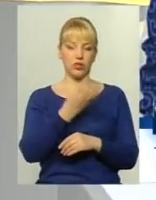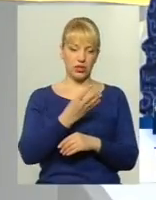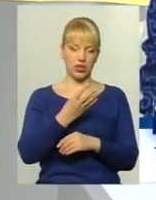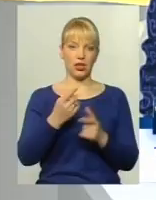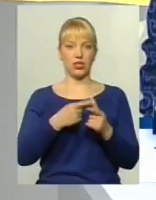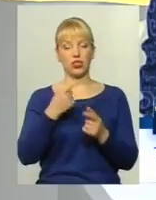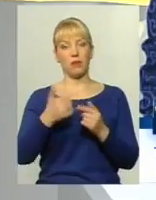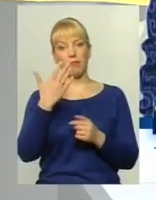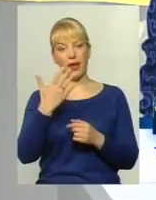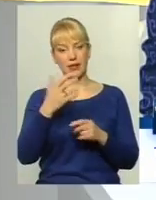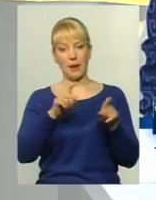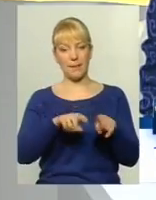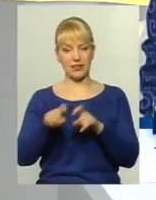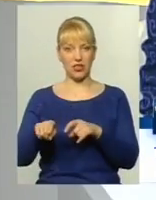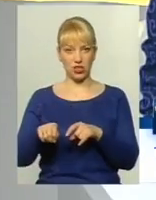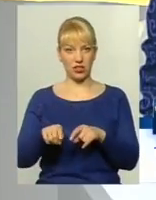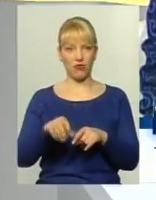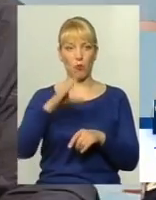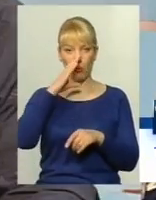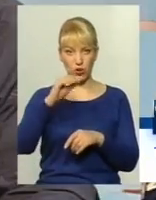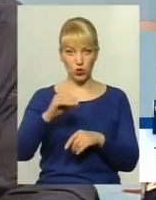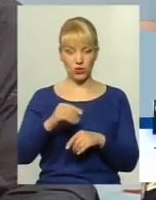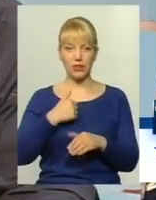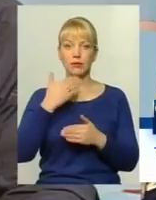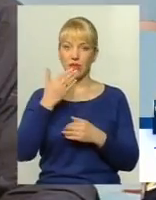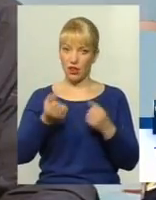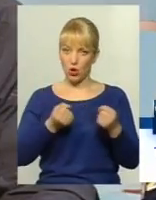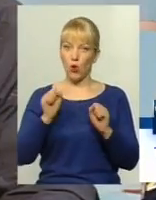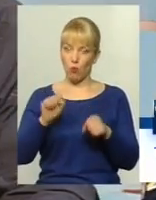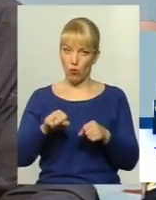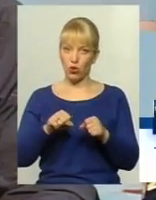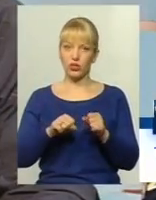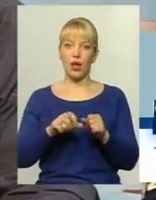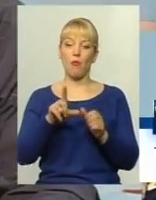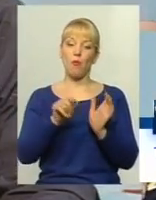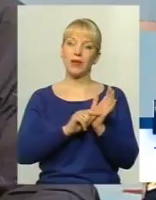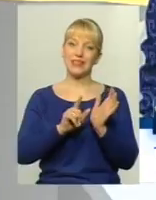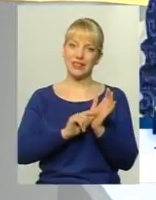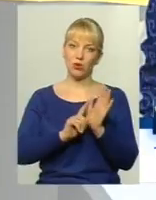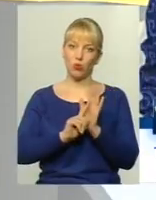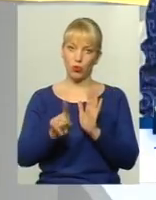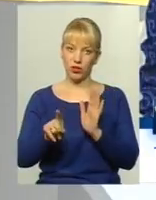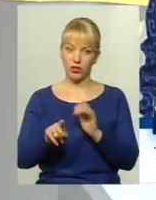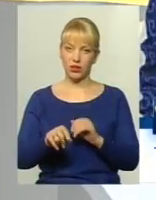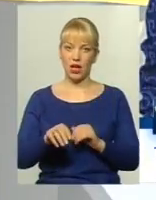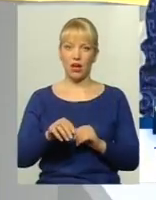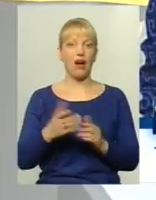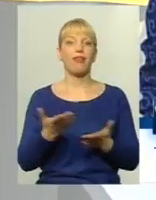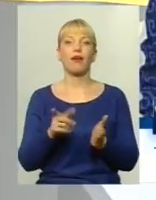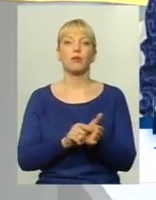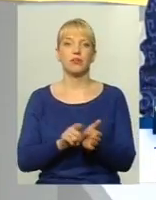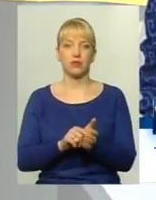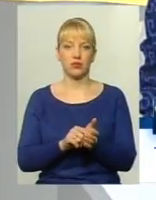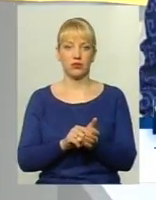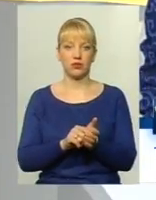на цьому, в маршрутки. Спитала водія, можна проїхати по пенсійному. А яке пенсійне?